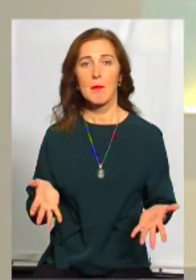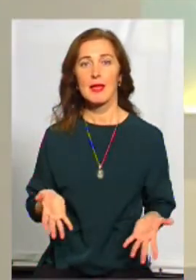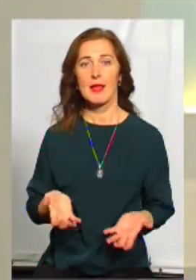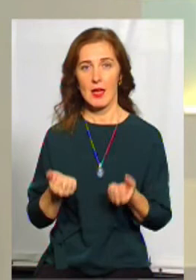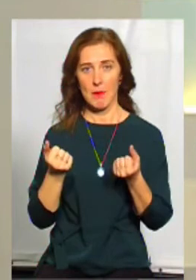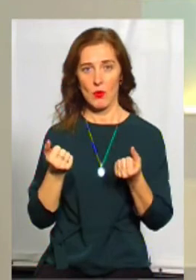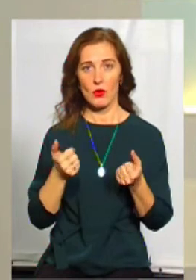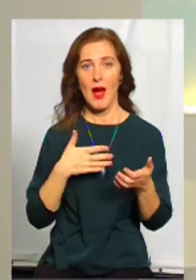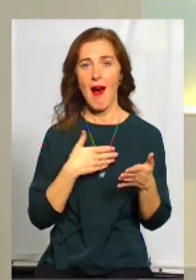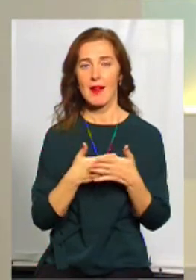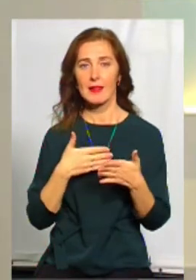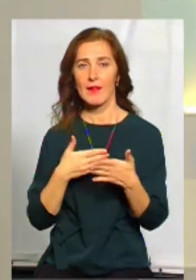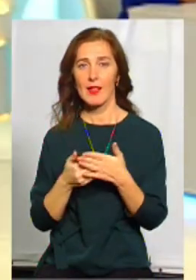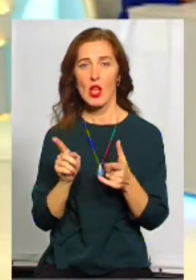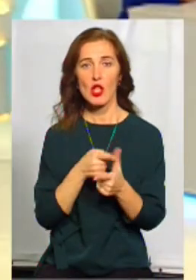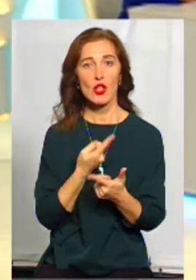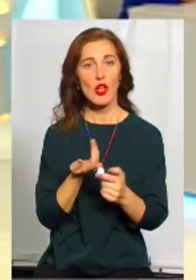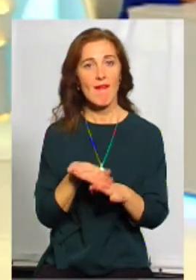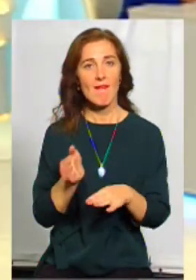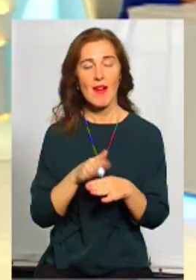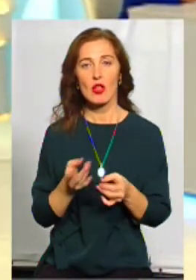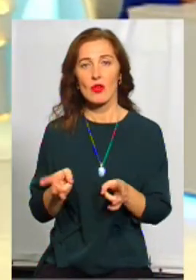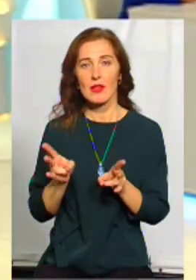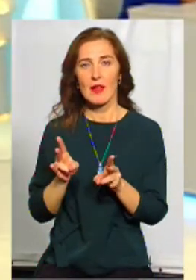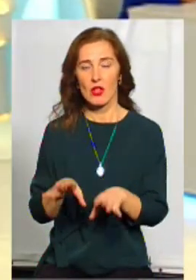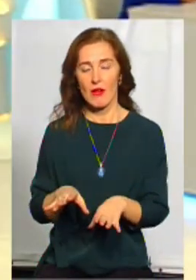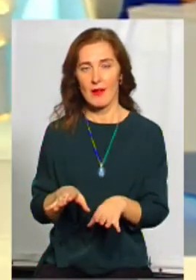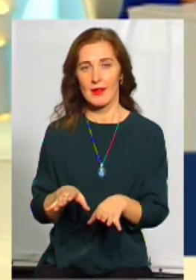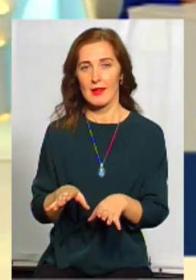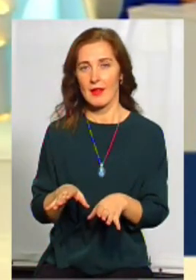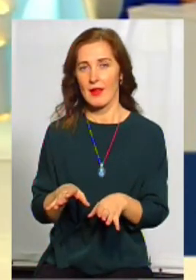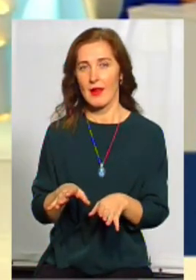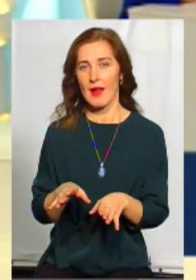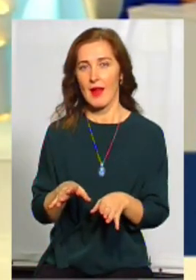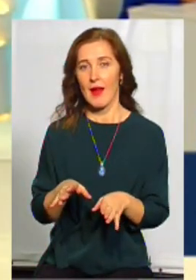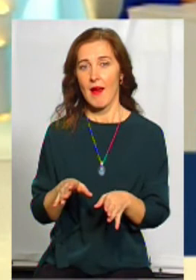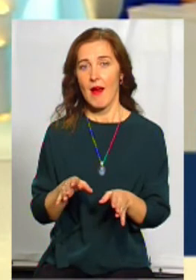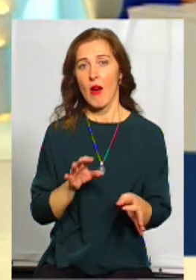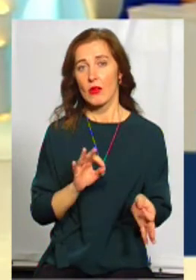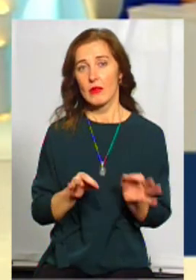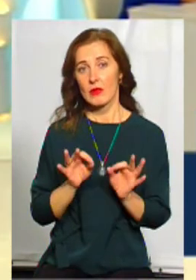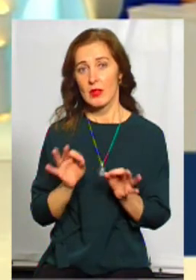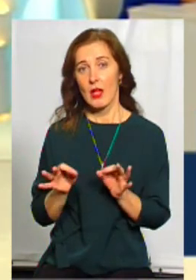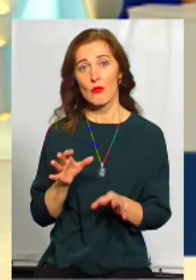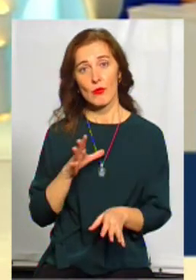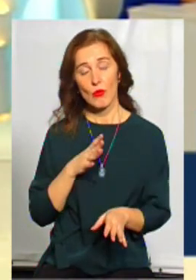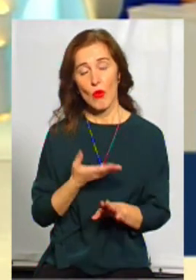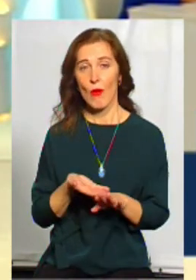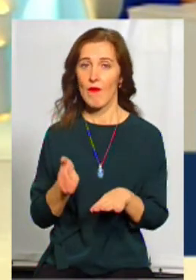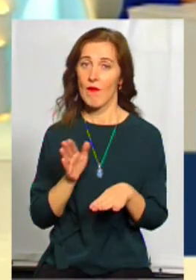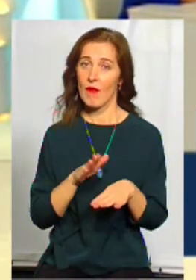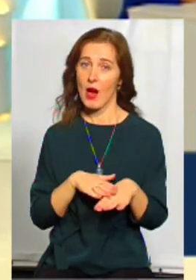активістів. Чи важко залишатись незаангажованим? Однозначно, що, мабуть, і важко.